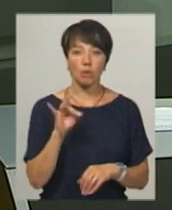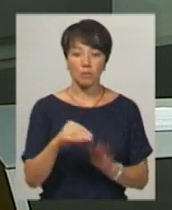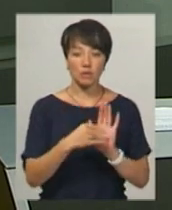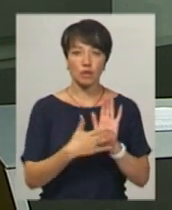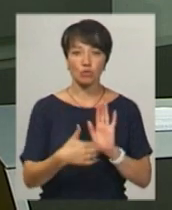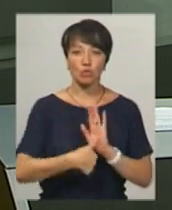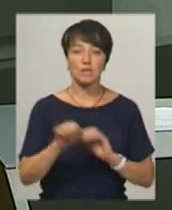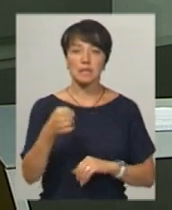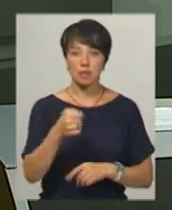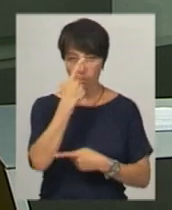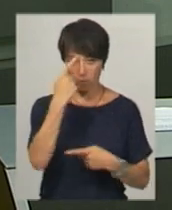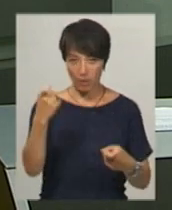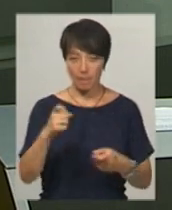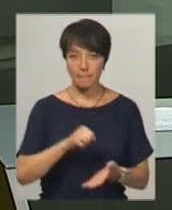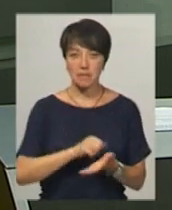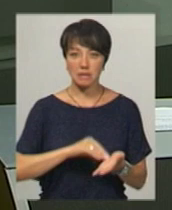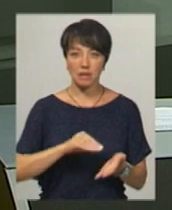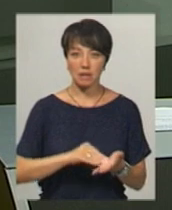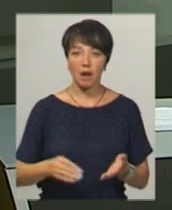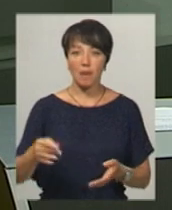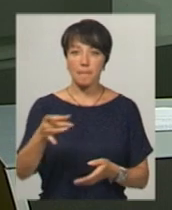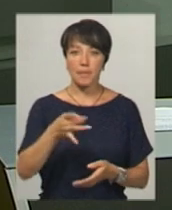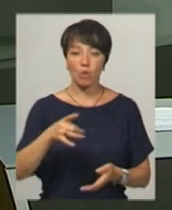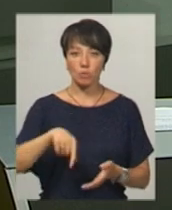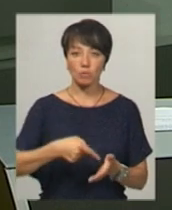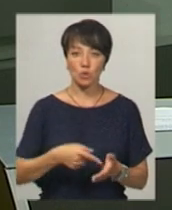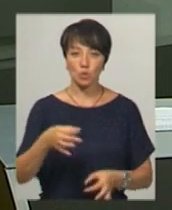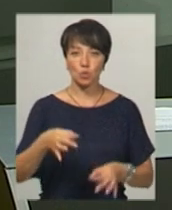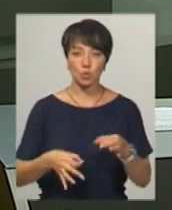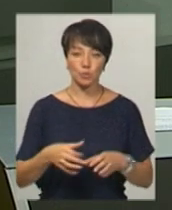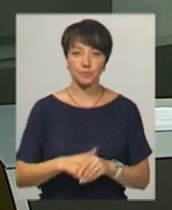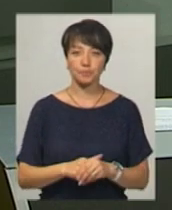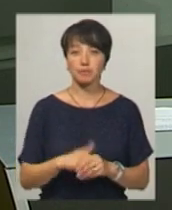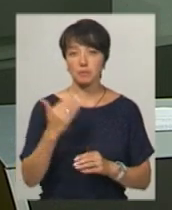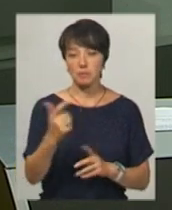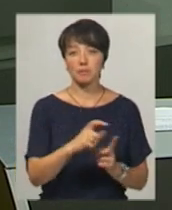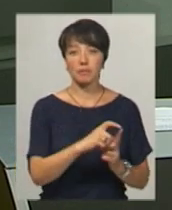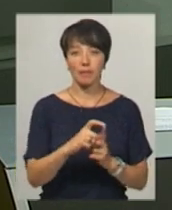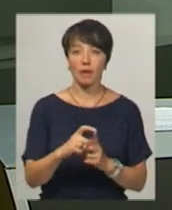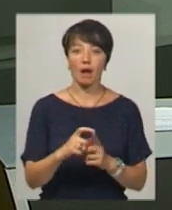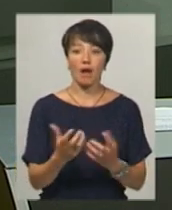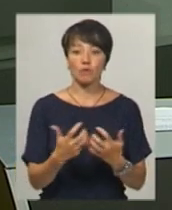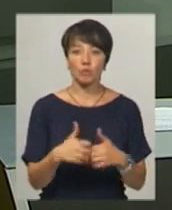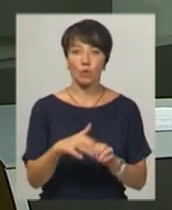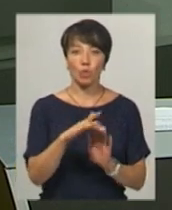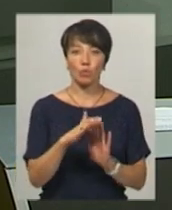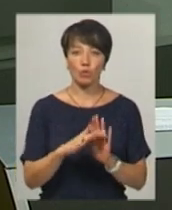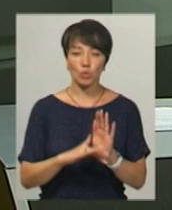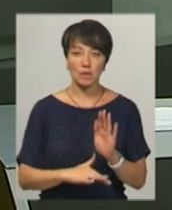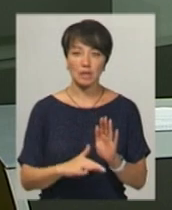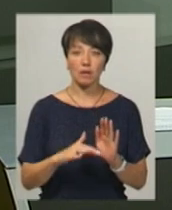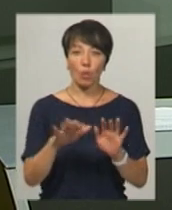серпня. Про це повідомляє прес-секретар Хмельницького міськрайонного суду Алла Плінська. За її словами, автоматизована комп'ютерна